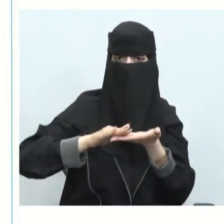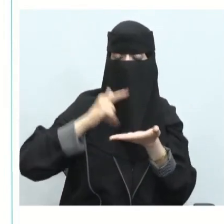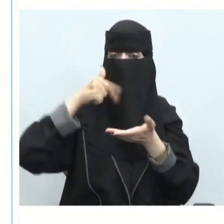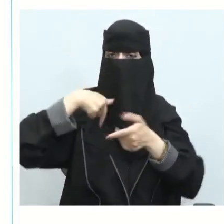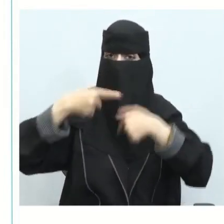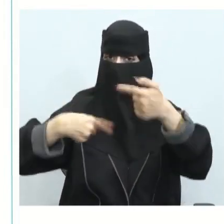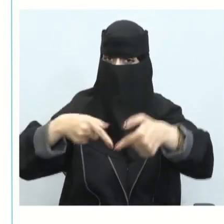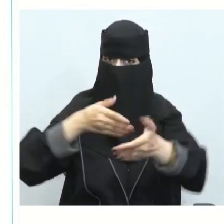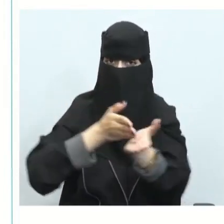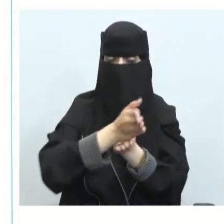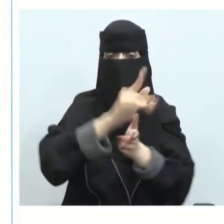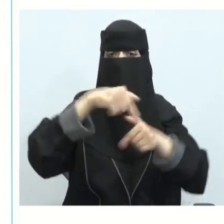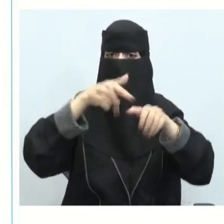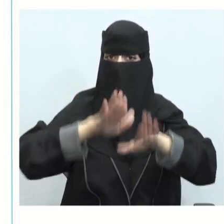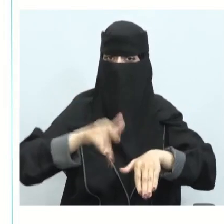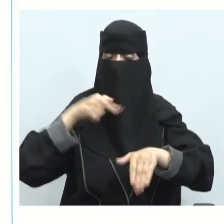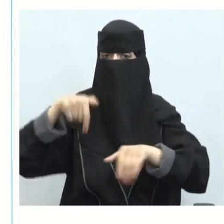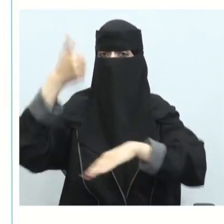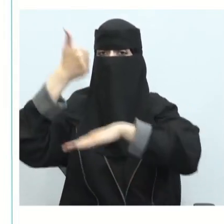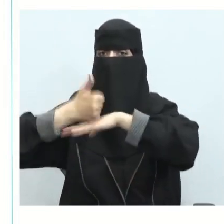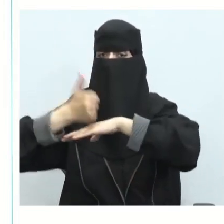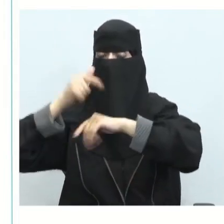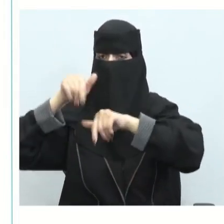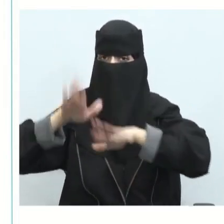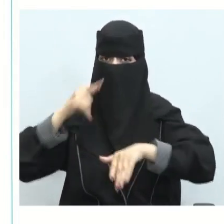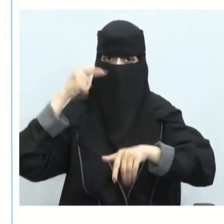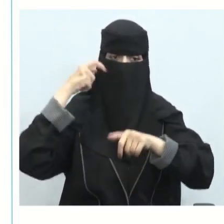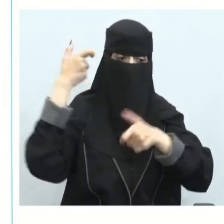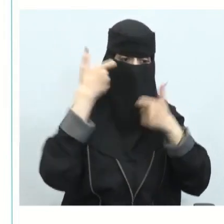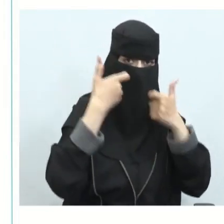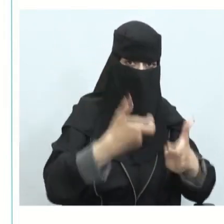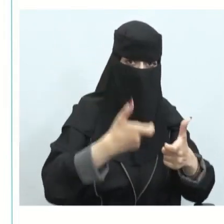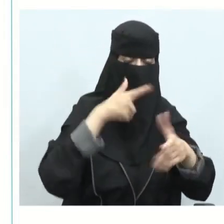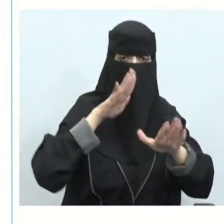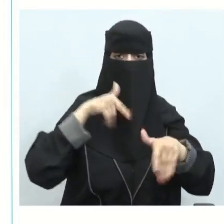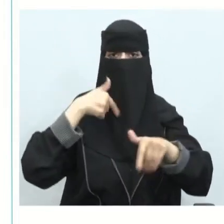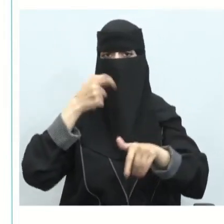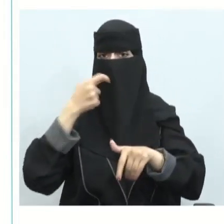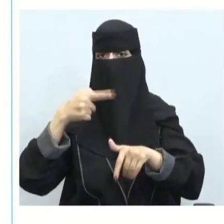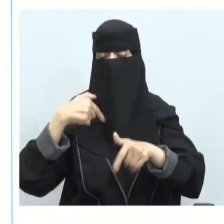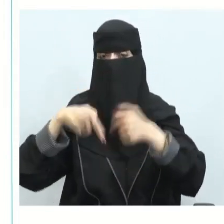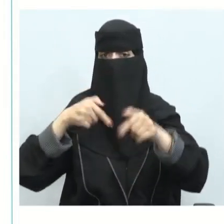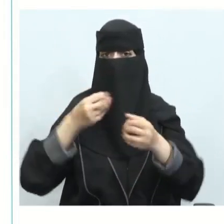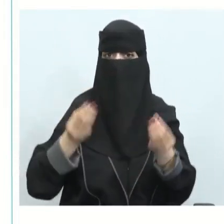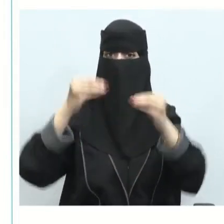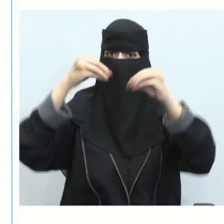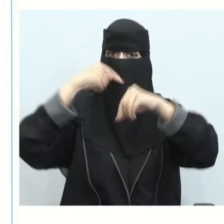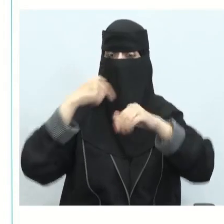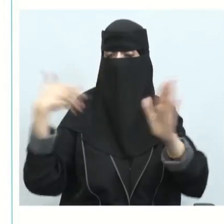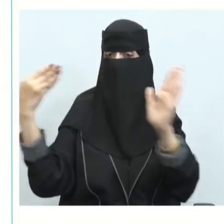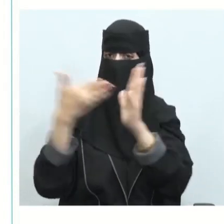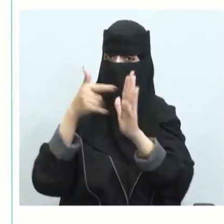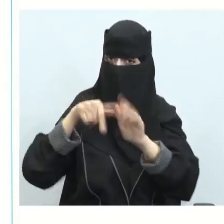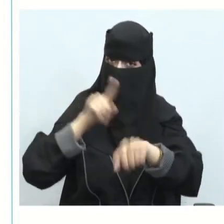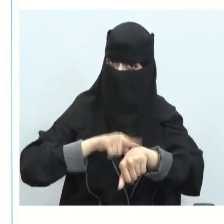أن الاستدامة هي أحد الاعتبارات الرئيسة التي سلط عليها الضوء بشكل متزايد في السنوات الأخيرة